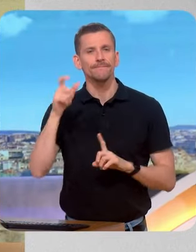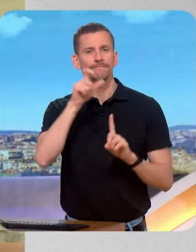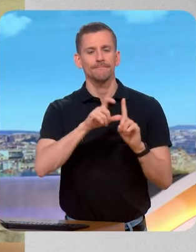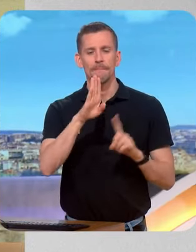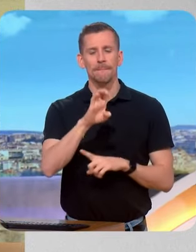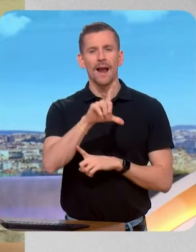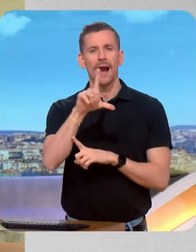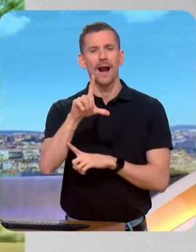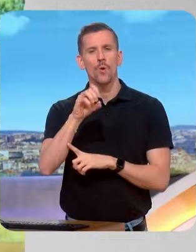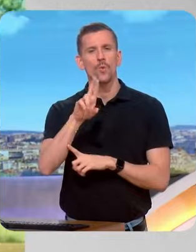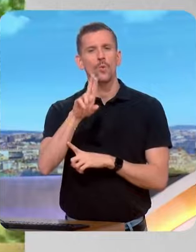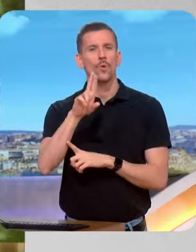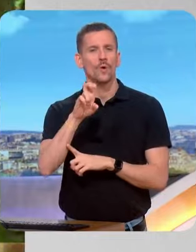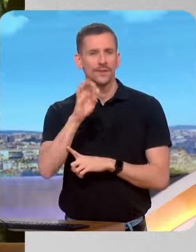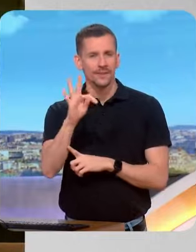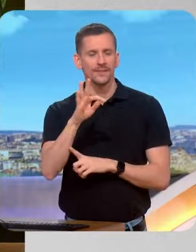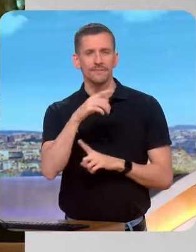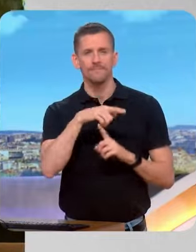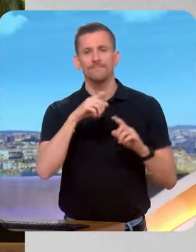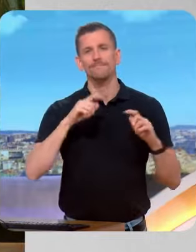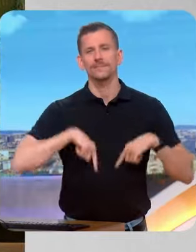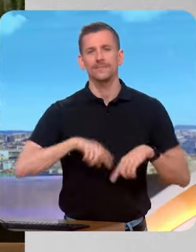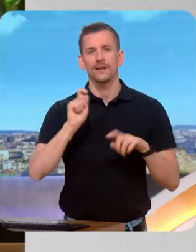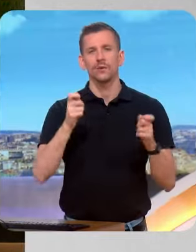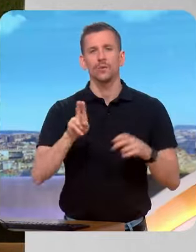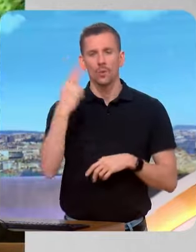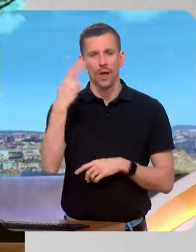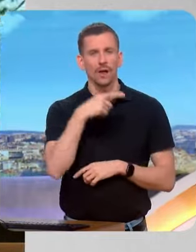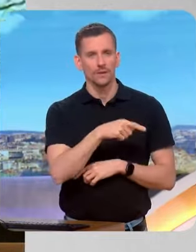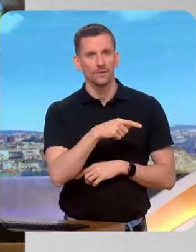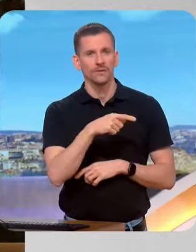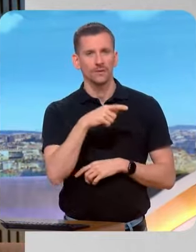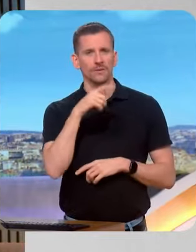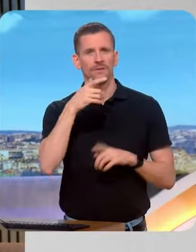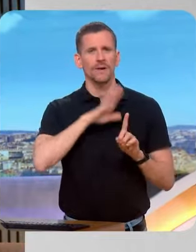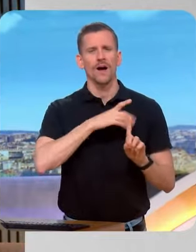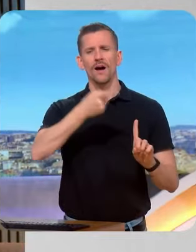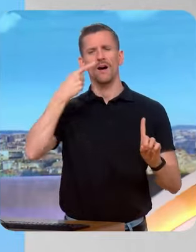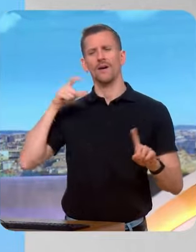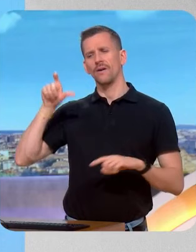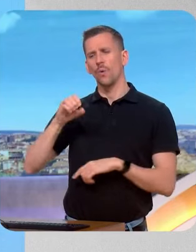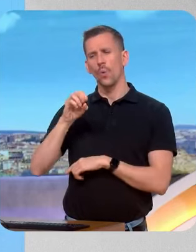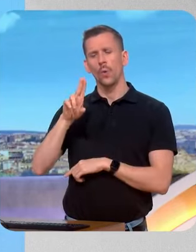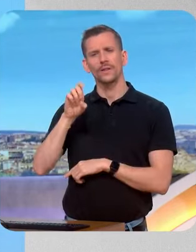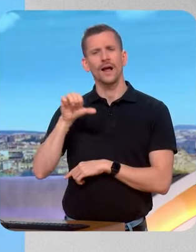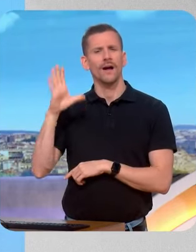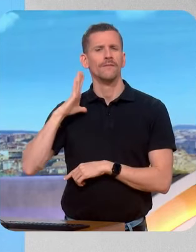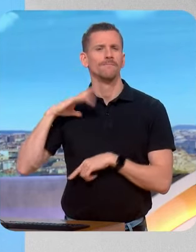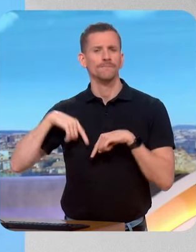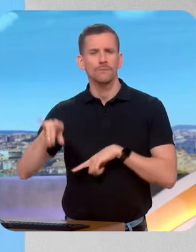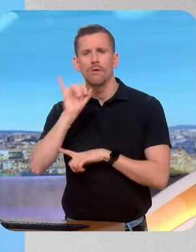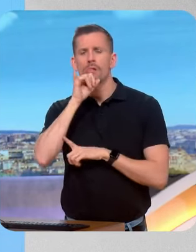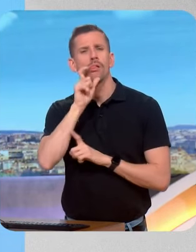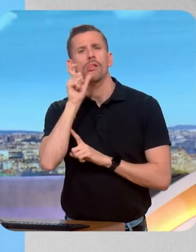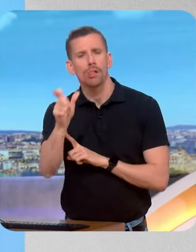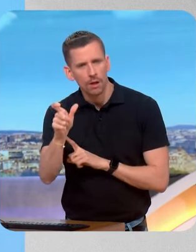l'Éducation nationale après un mois de psychodrame autour des maladresses, puisqu'elle l elle-même reconnue d'Amélie Oudea-Castera. Qu'est-ce qui va rester de cette séquence,